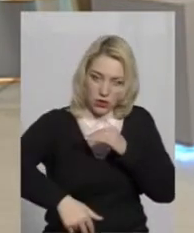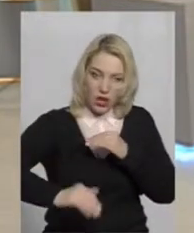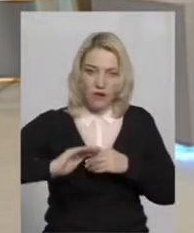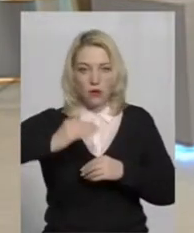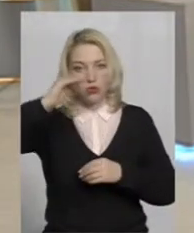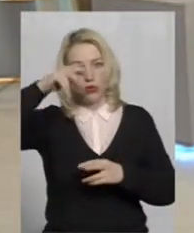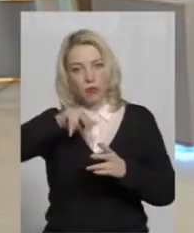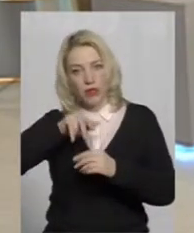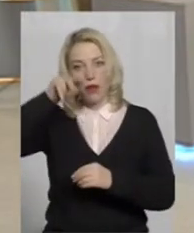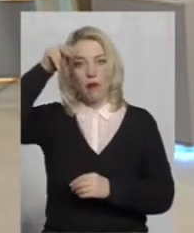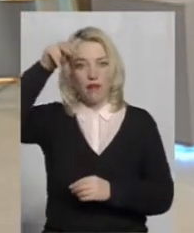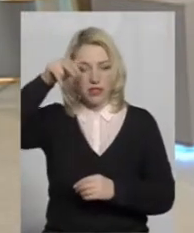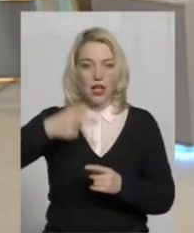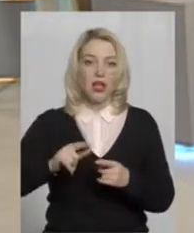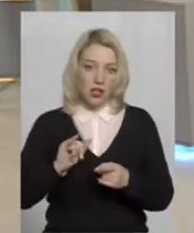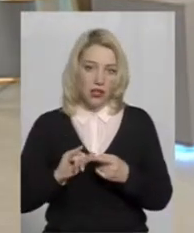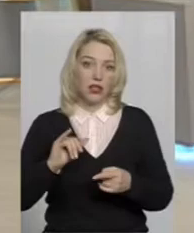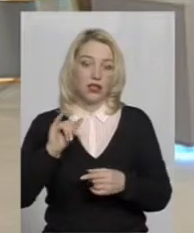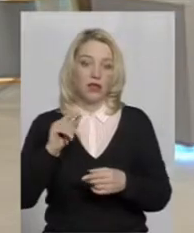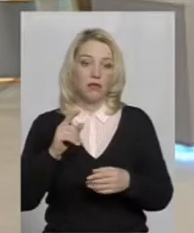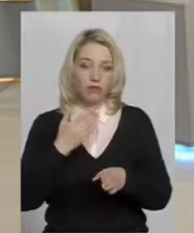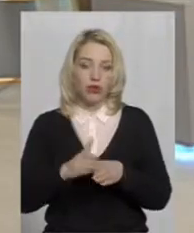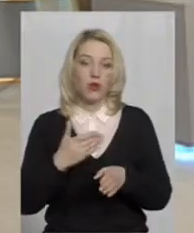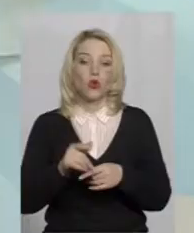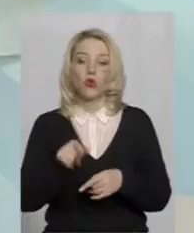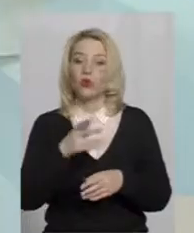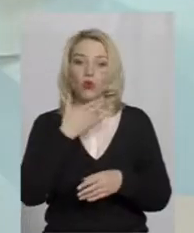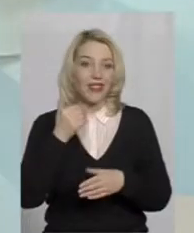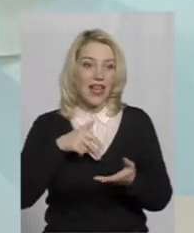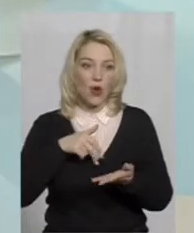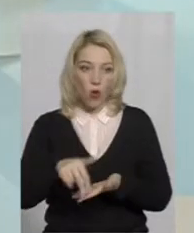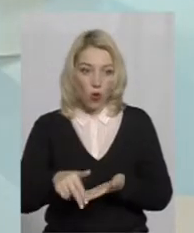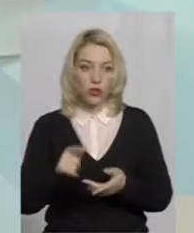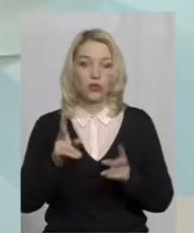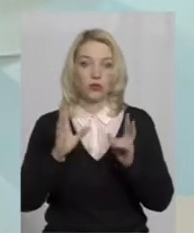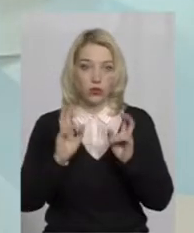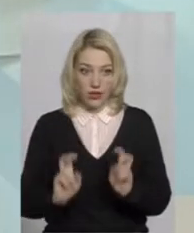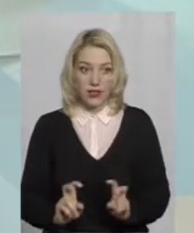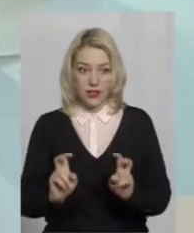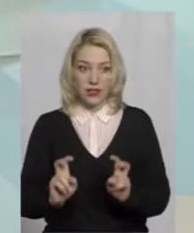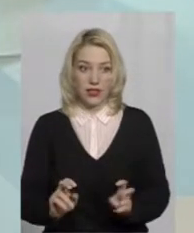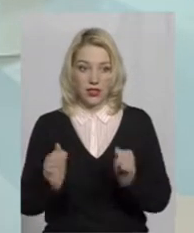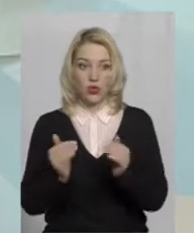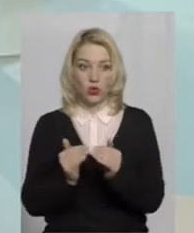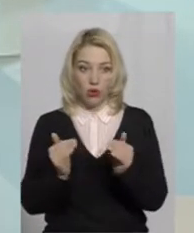якось потихеньку, потихеньку. Але ж той, хто не ходить, той, хто буде сидіти вдома,